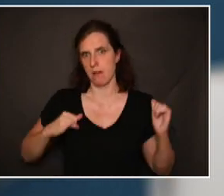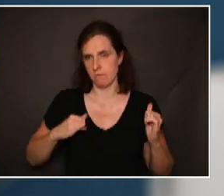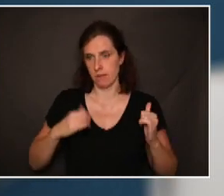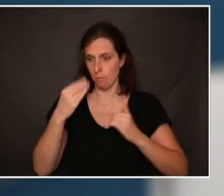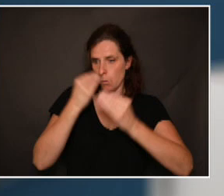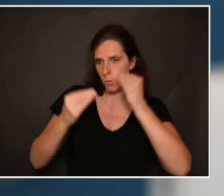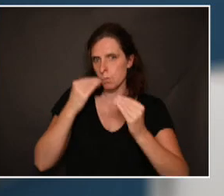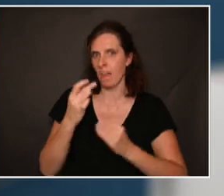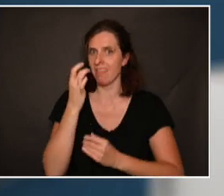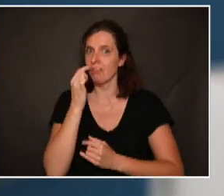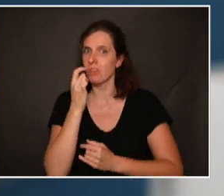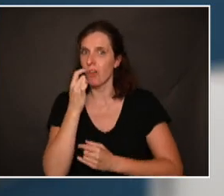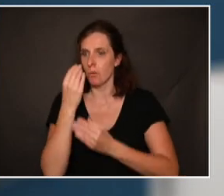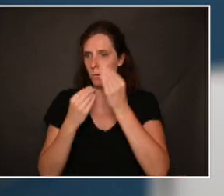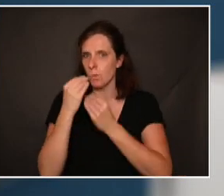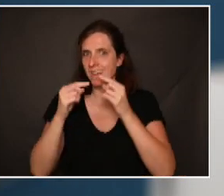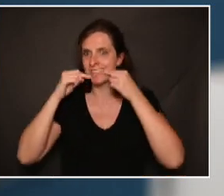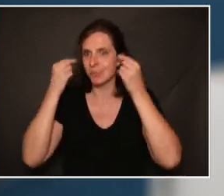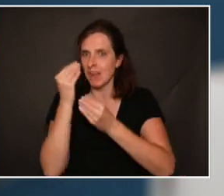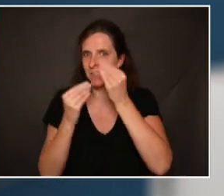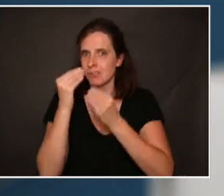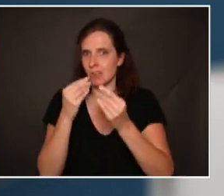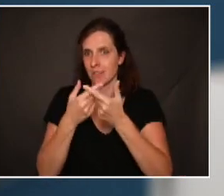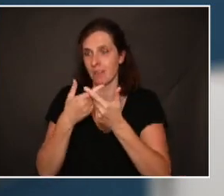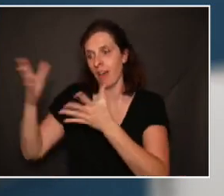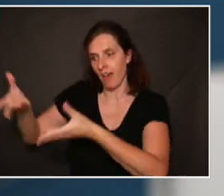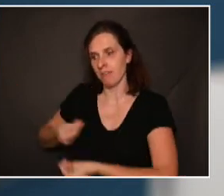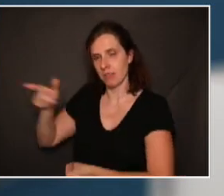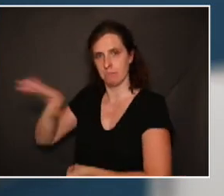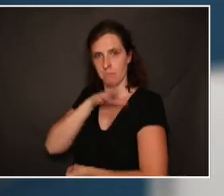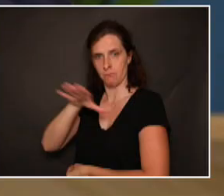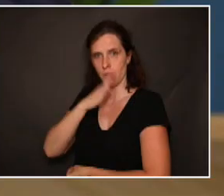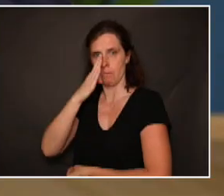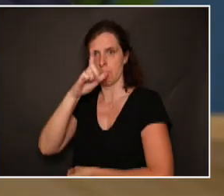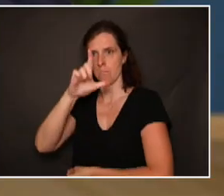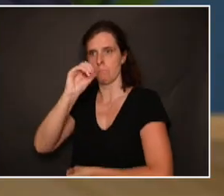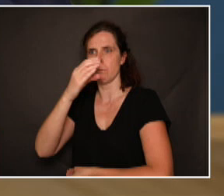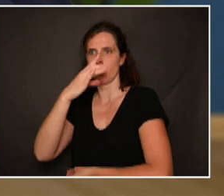bouche, nos dents et notre sourire, nous avons invité le professeur Bloch.